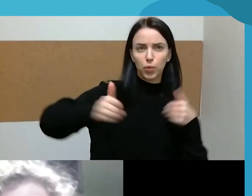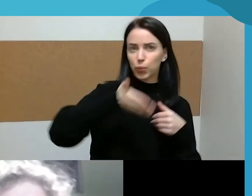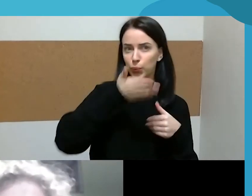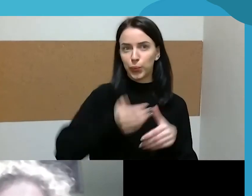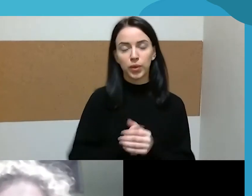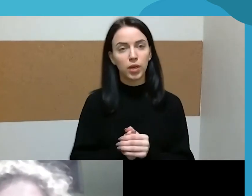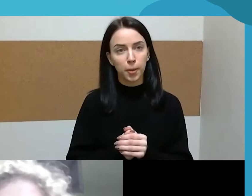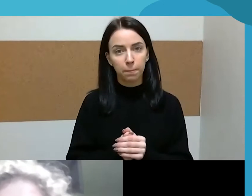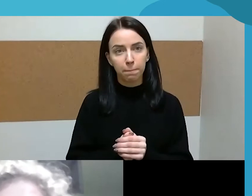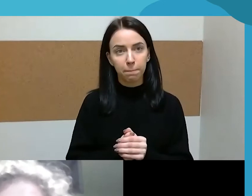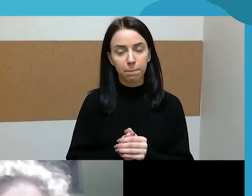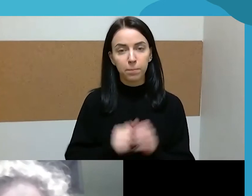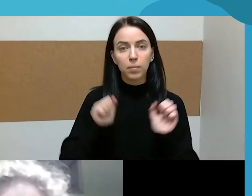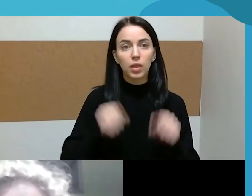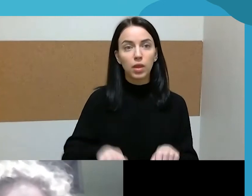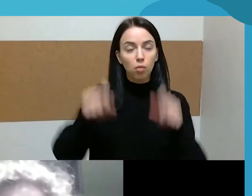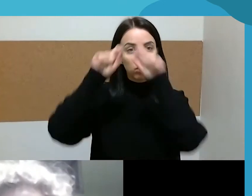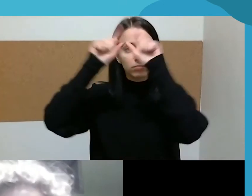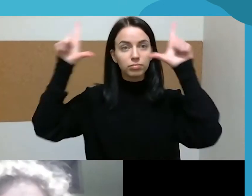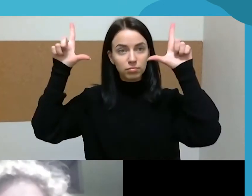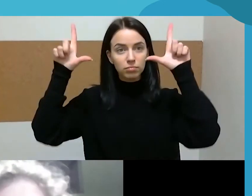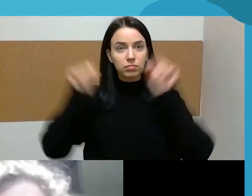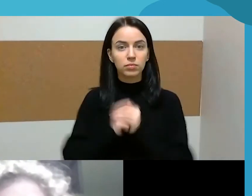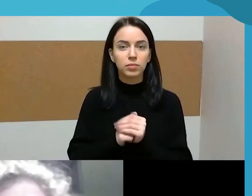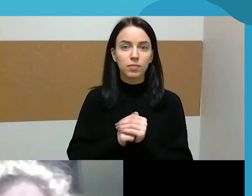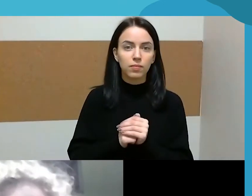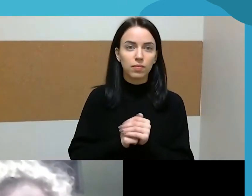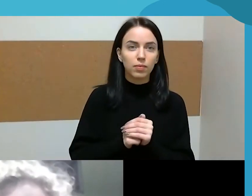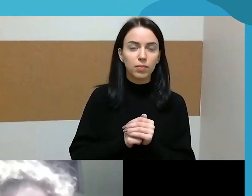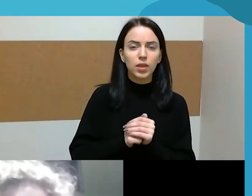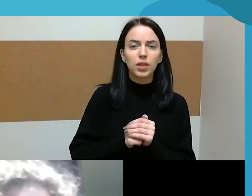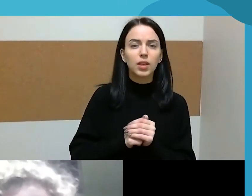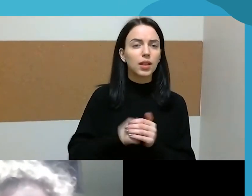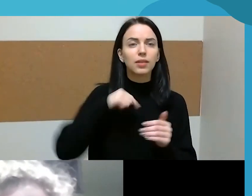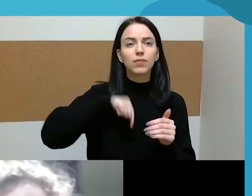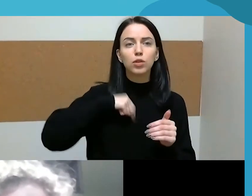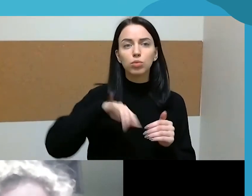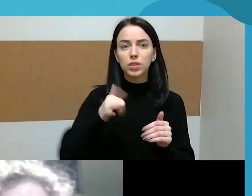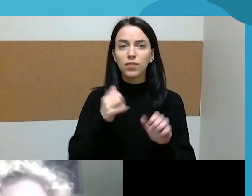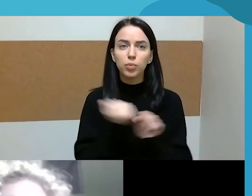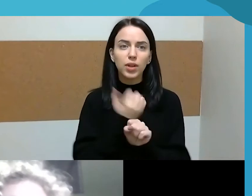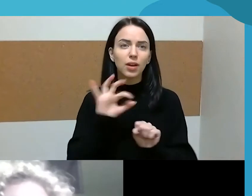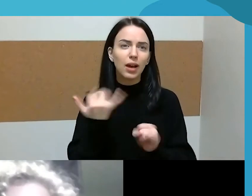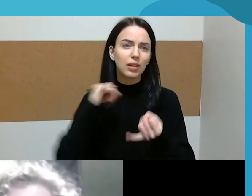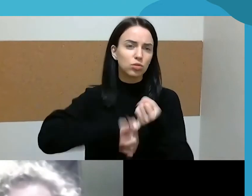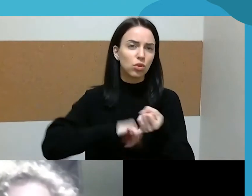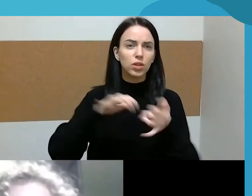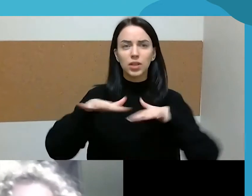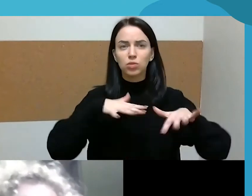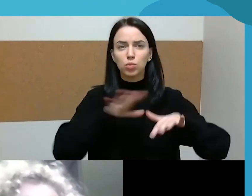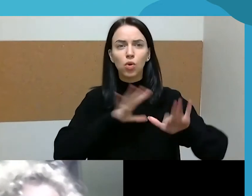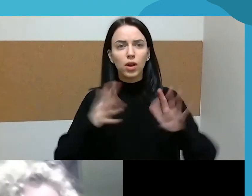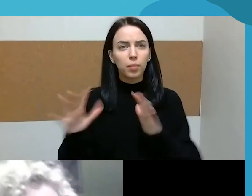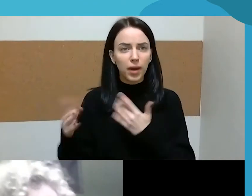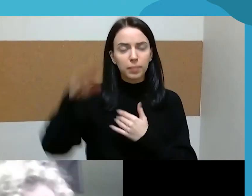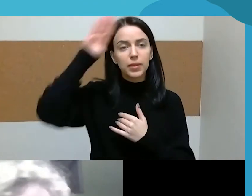galime susiduoti, ankstyvoji kapitalizmo raida, kokius savybių reikėjo žmogui, kad apsritai išgyventoji situacijai. Ir vyrai buvo pradėti